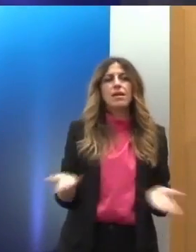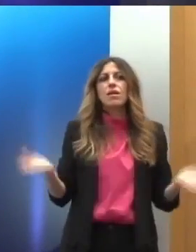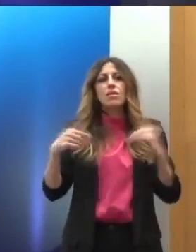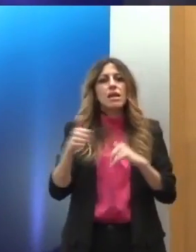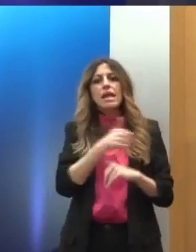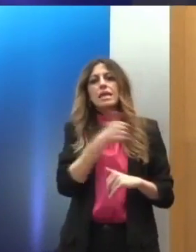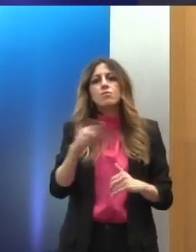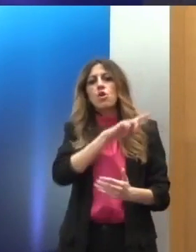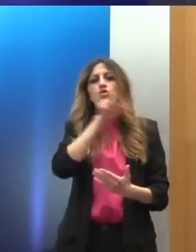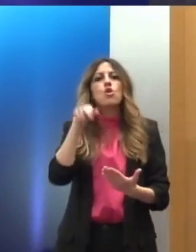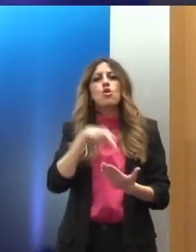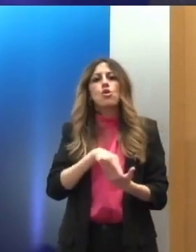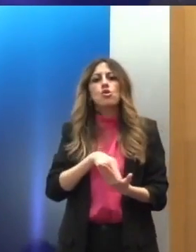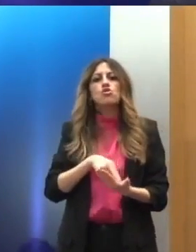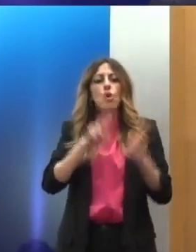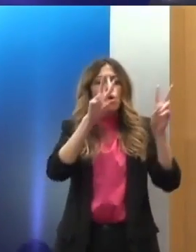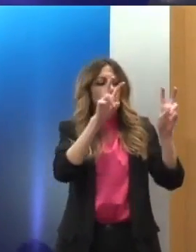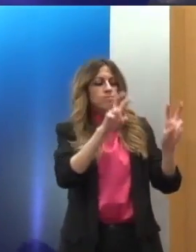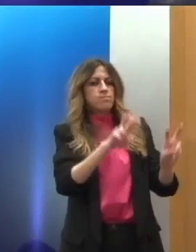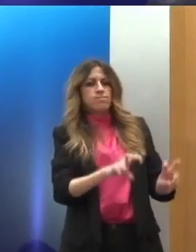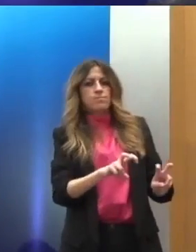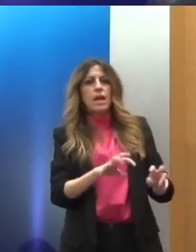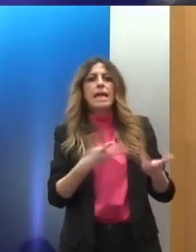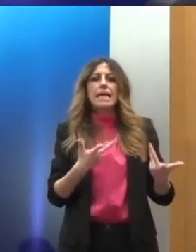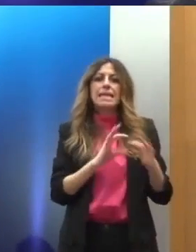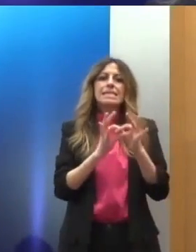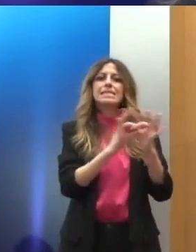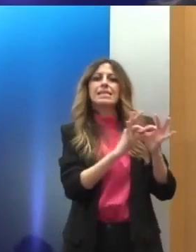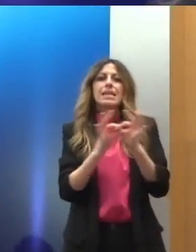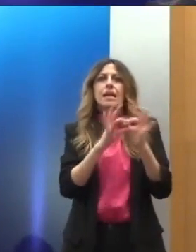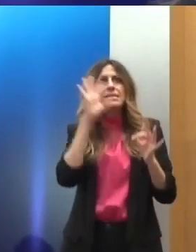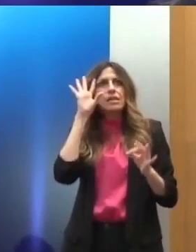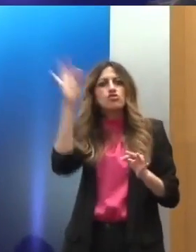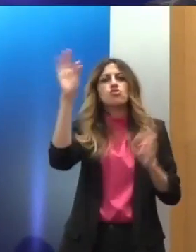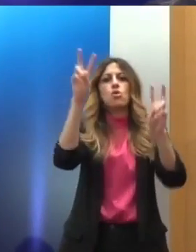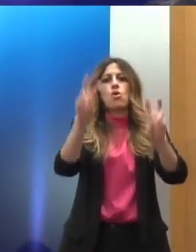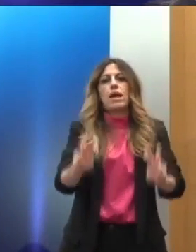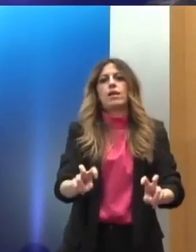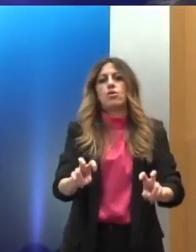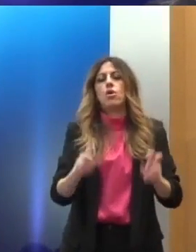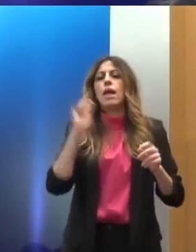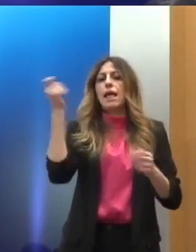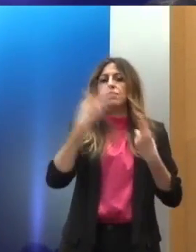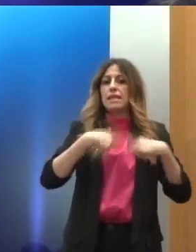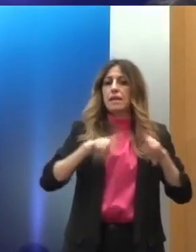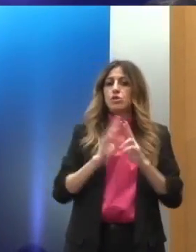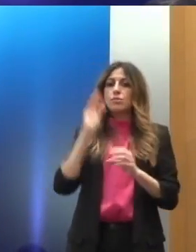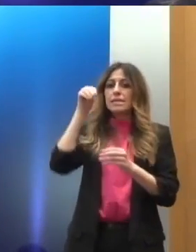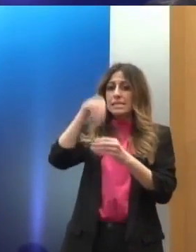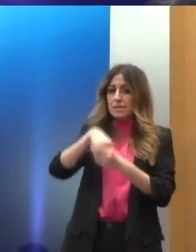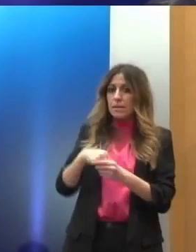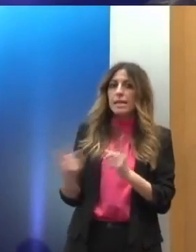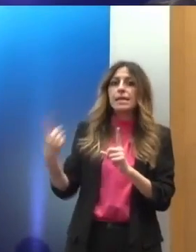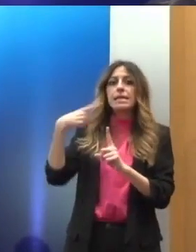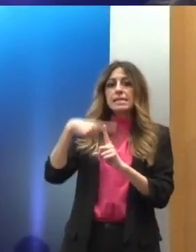ελέγχου ή συνεργάτης των έλεγχων, αν θέλετε. Συμμετέχει απολύτως ενεργά και στην παραγωγή